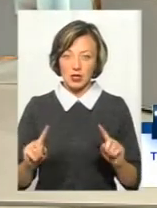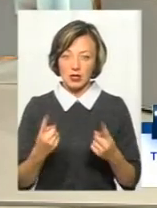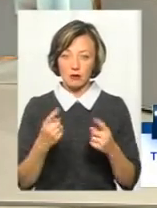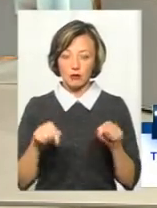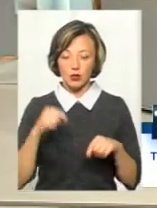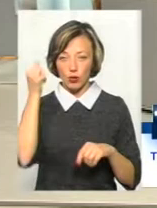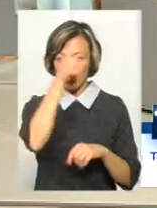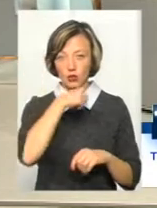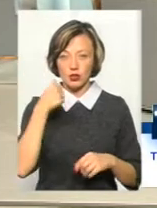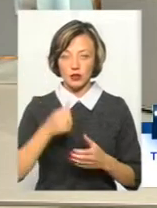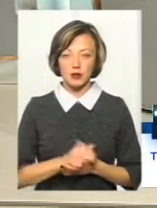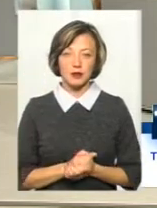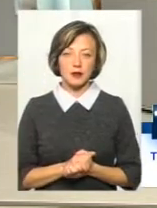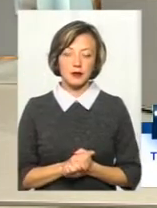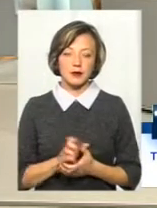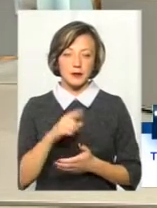цьогоріч?